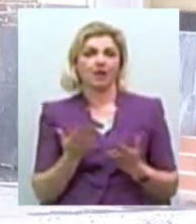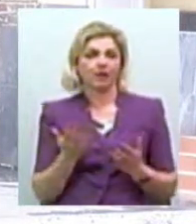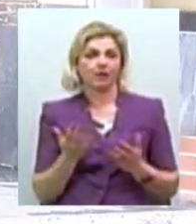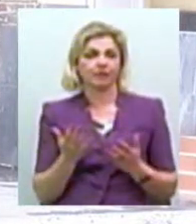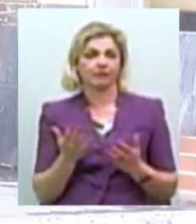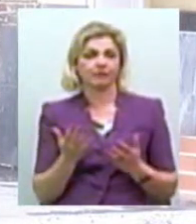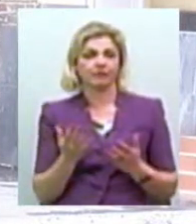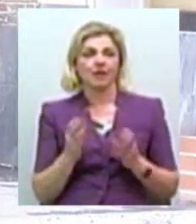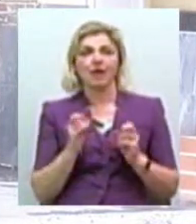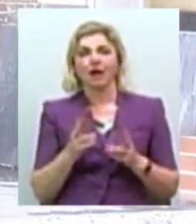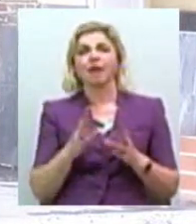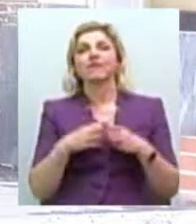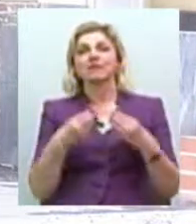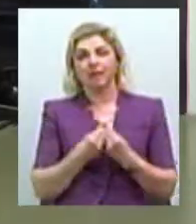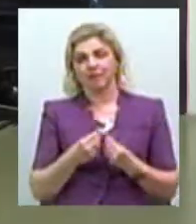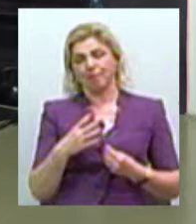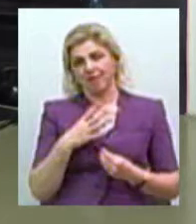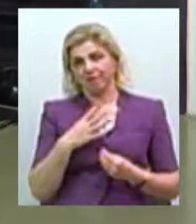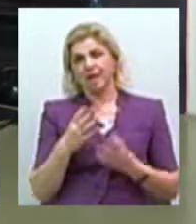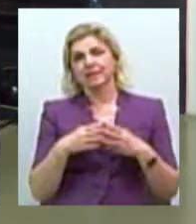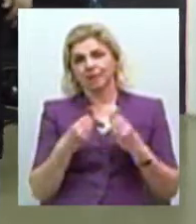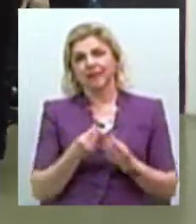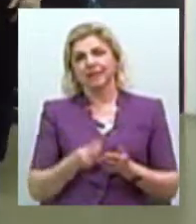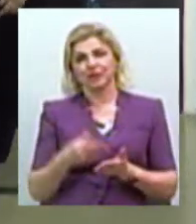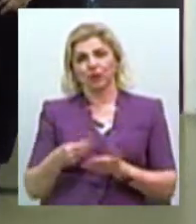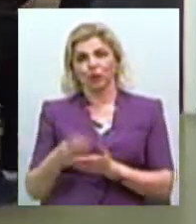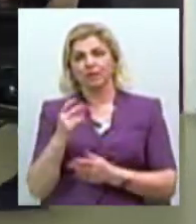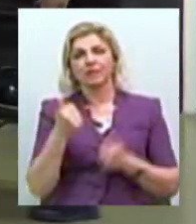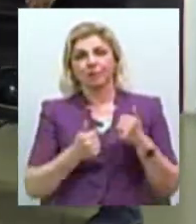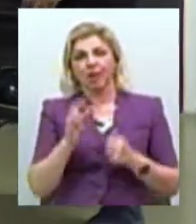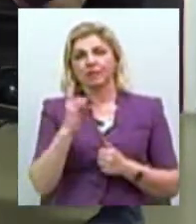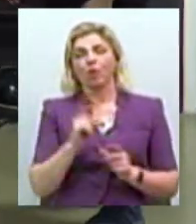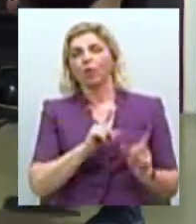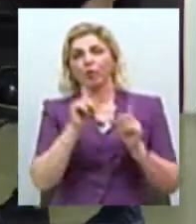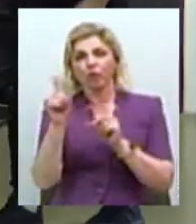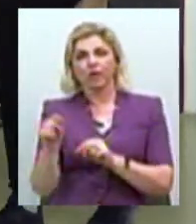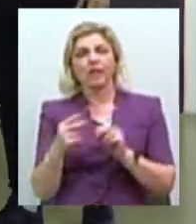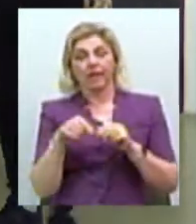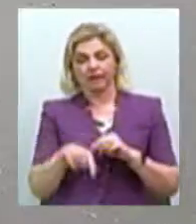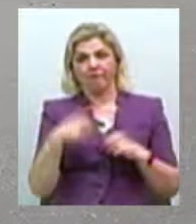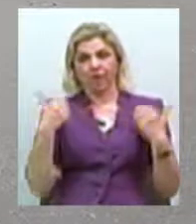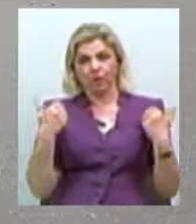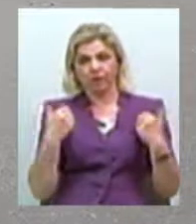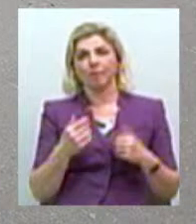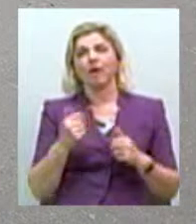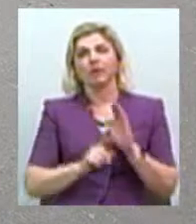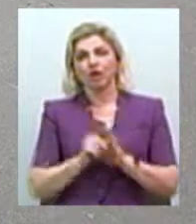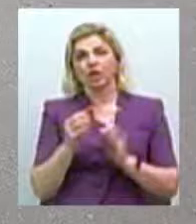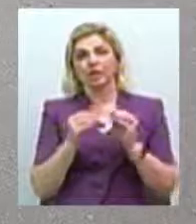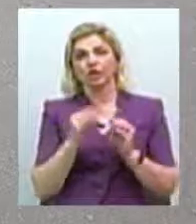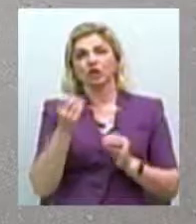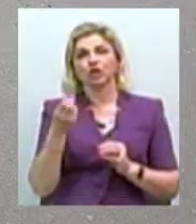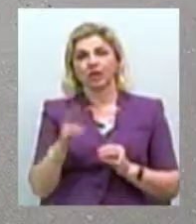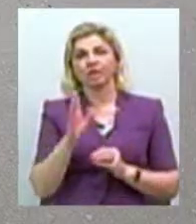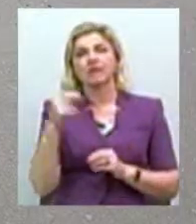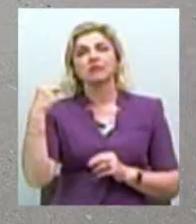цінностей. На змагання миколаївські патрульні від'їжджатимуть цими вихідними. Початок 10 червня